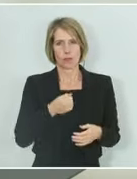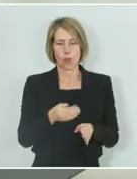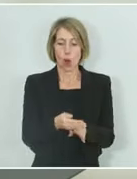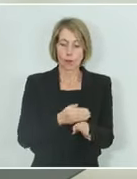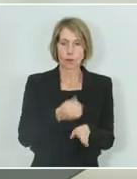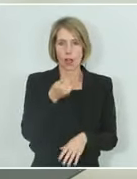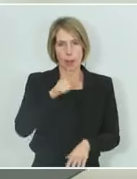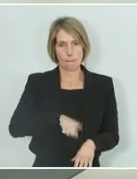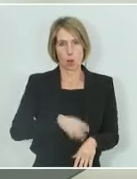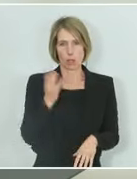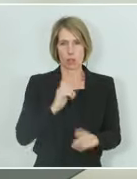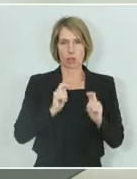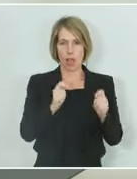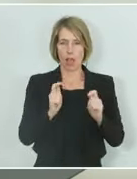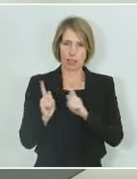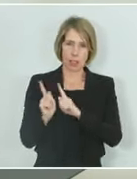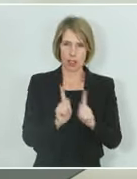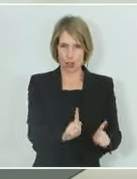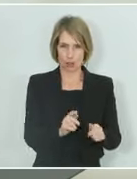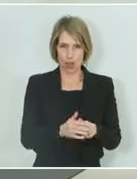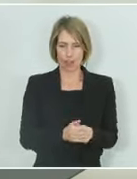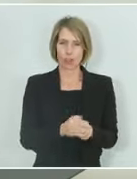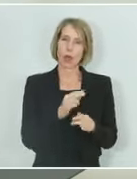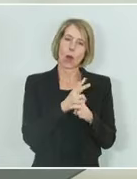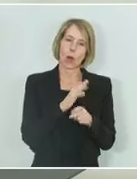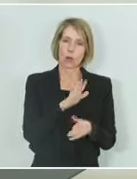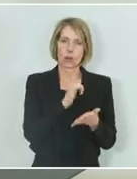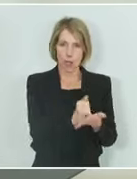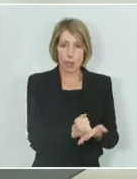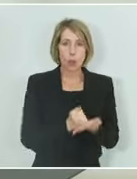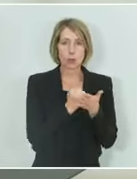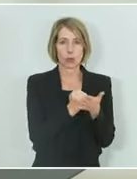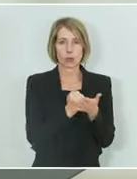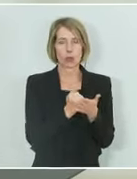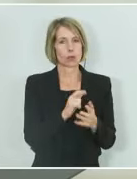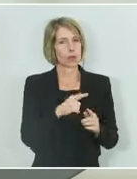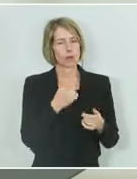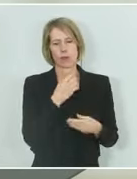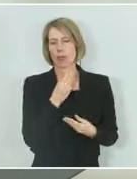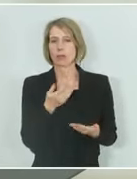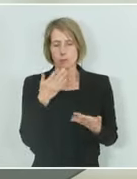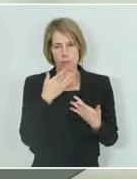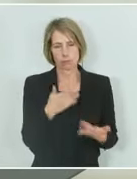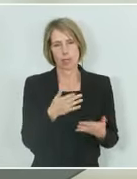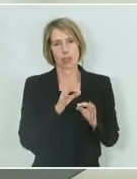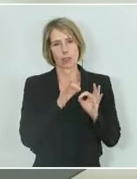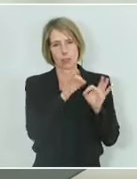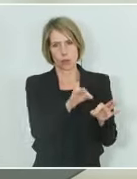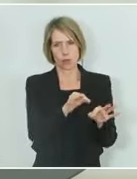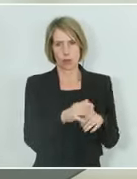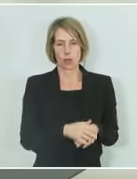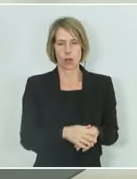Wir schätzen die Unterstützung Österreichs für unseren Antrag. Laut vieler unabhängiger